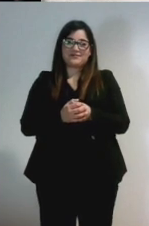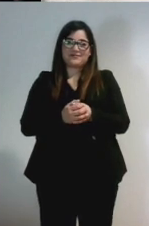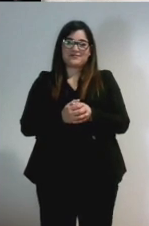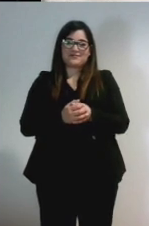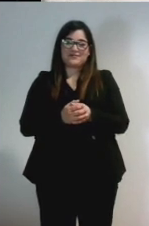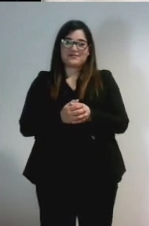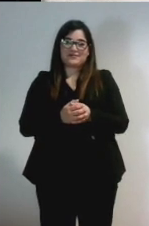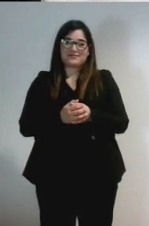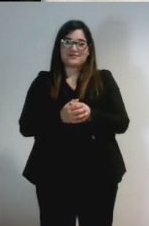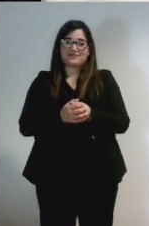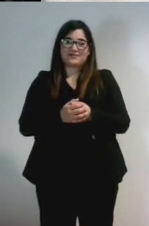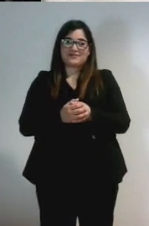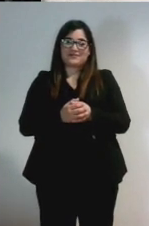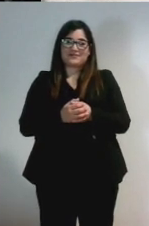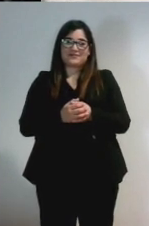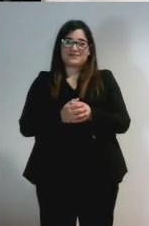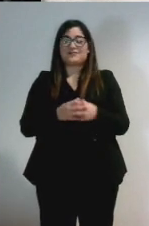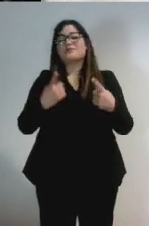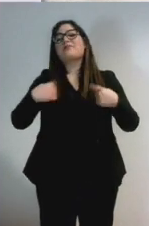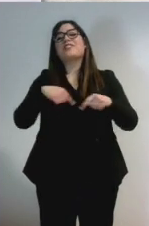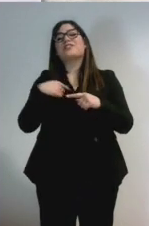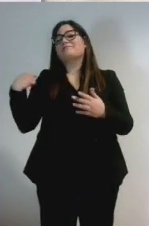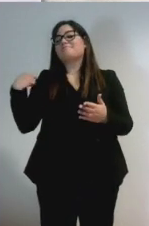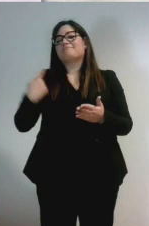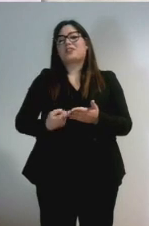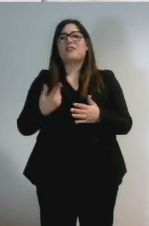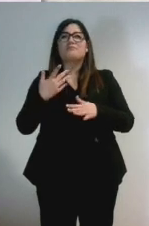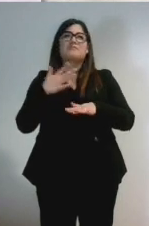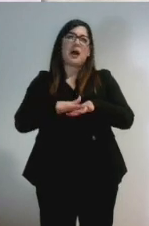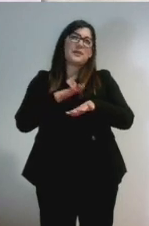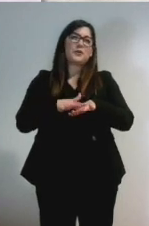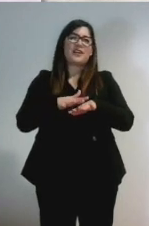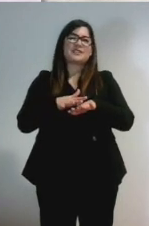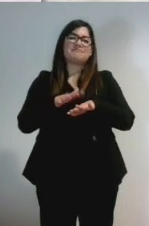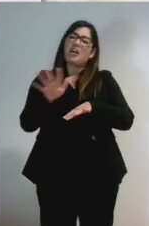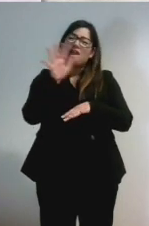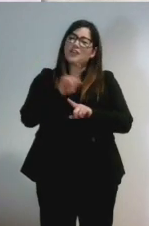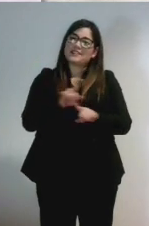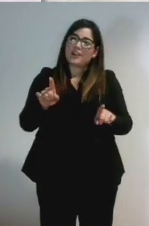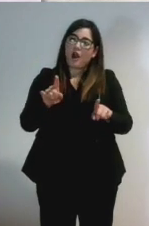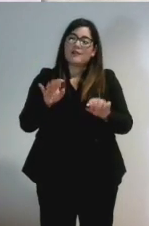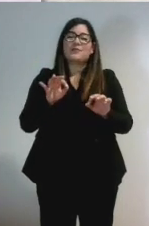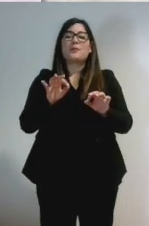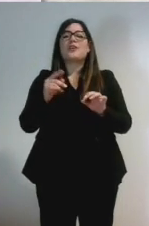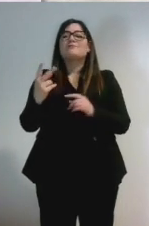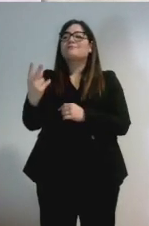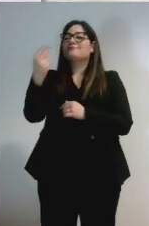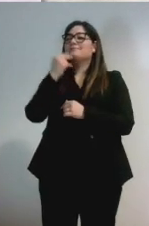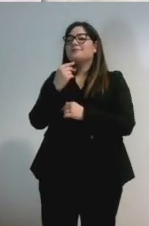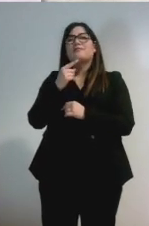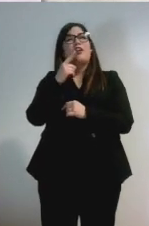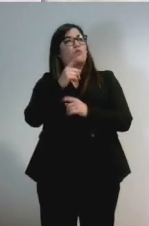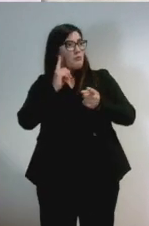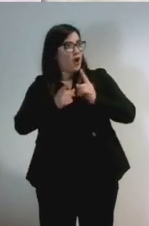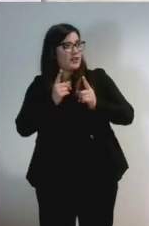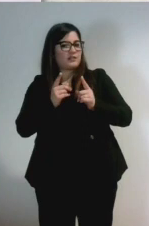Ci siamo abituati, o forse non ci abitueremo mai, alla frase sei troppo giovane per fare politica, hai un